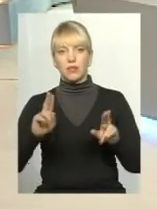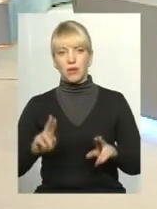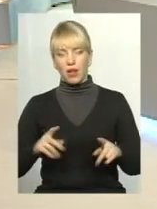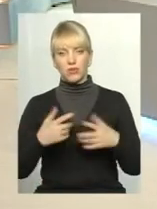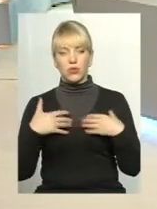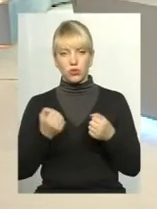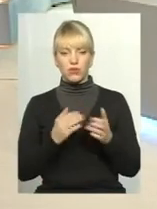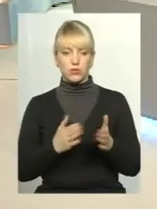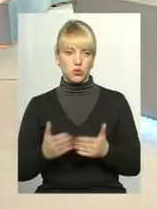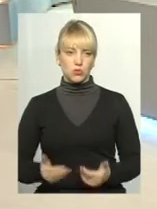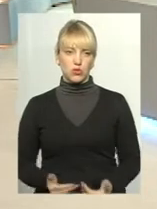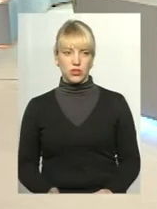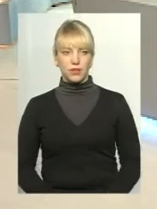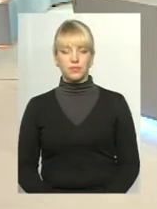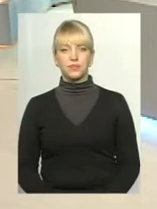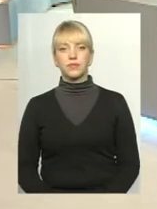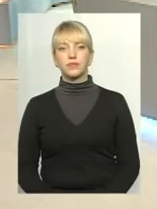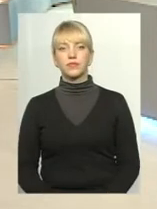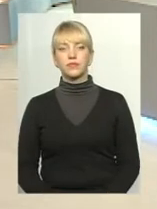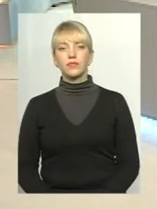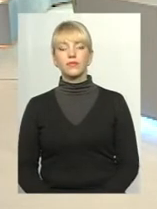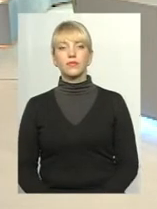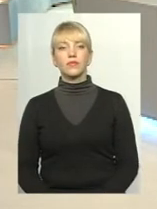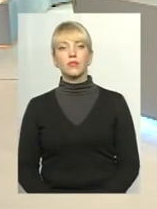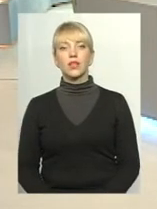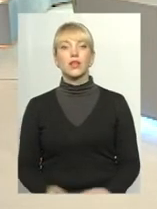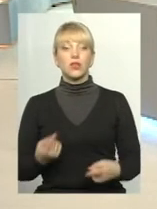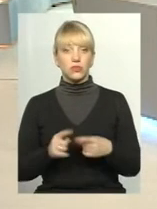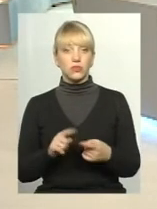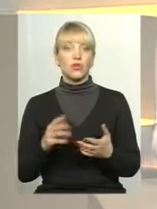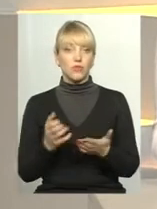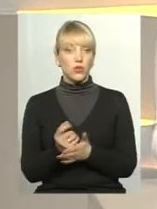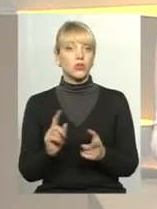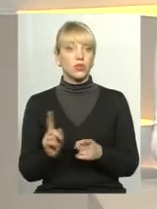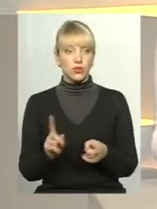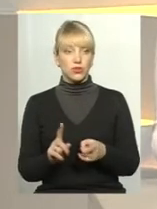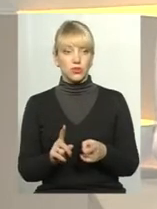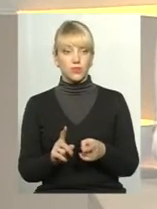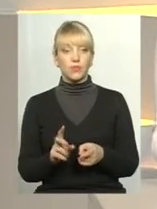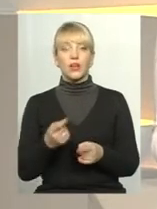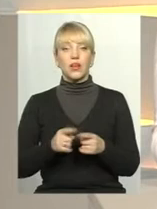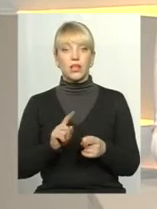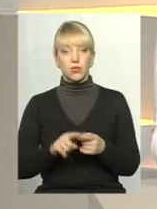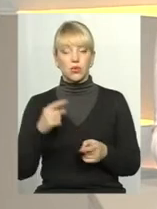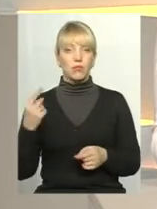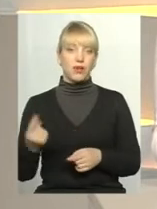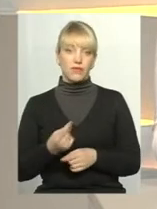самого здорового способу життя. Ну, з цього виходить, що, в принципі, на оцю первинну